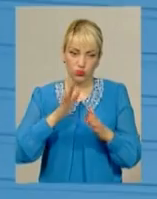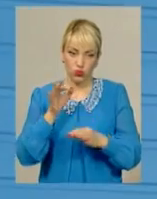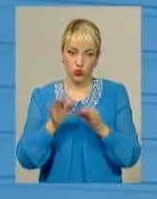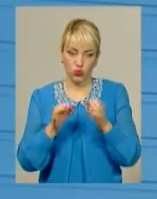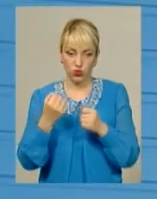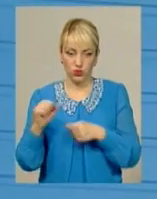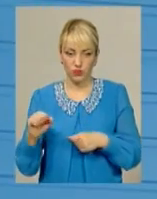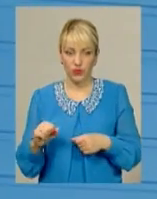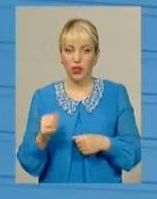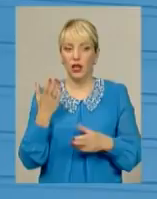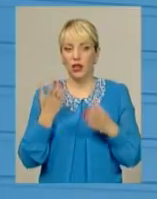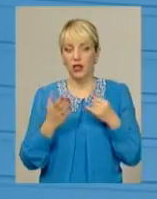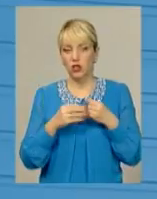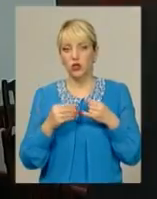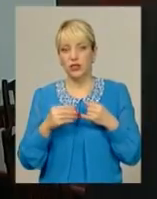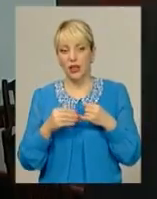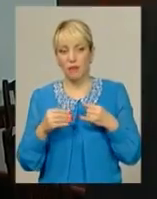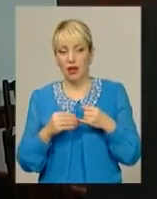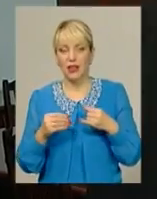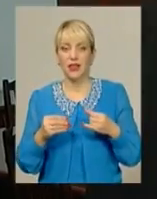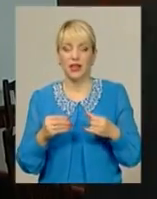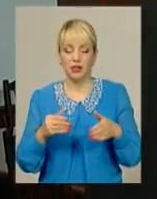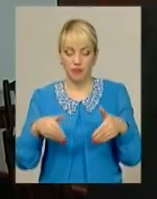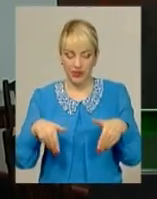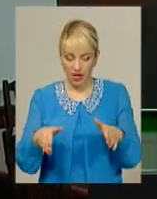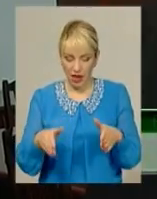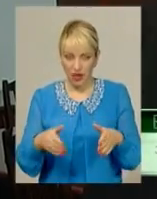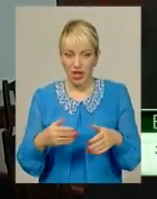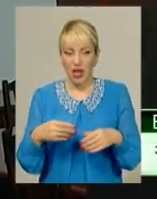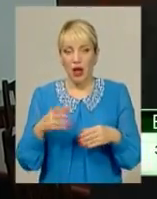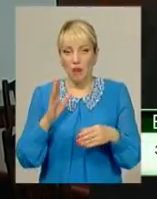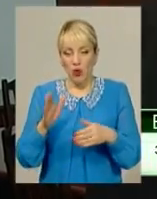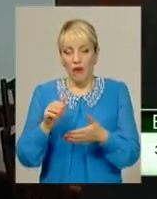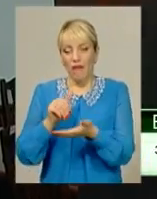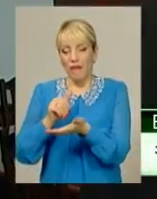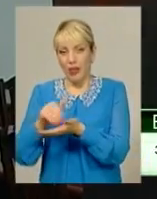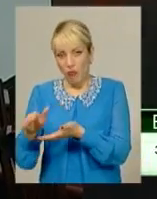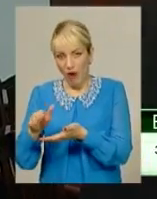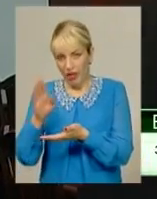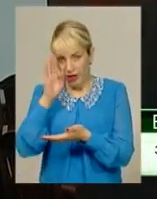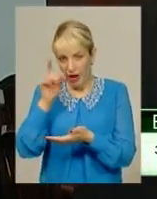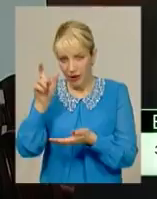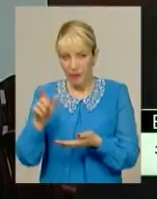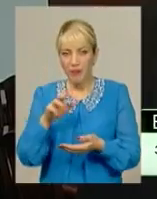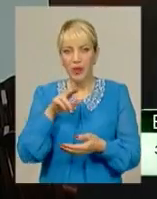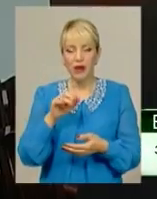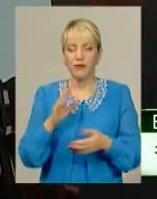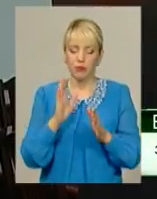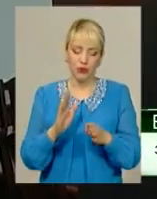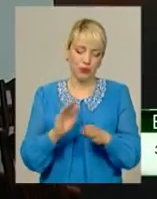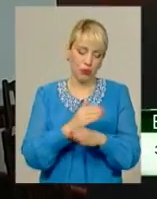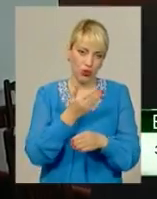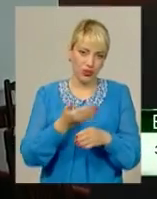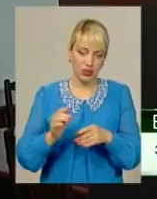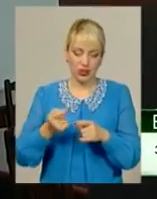Якщо земельна ділянка право користування позивачу буде відмовлена, на цій земельній ділянці буде розподілено,